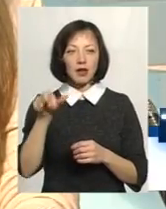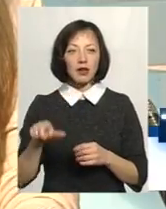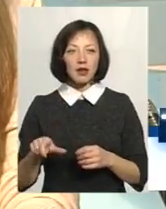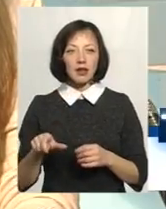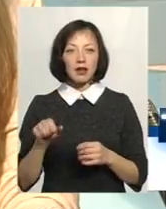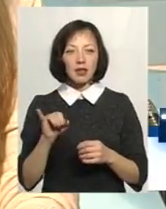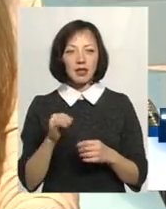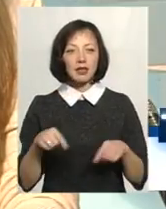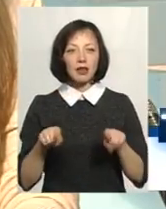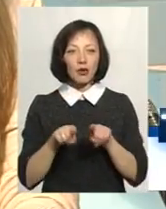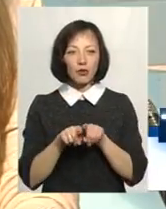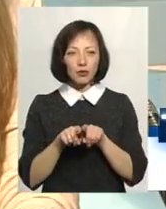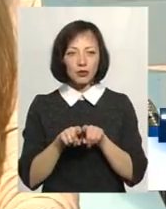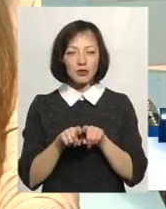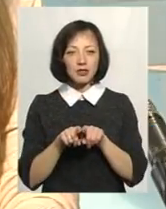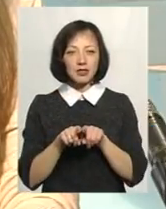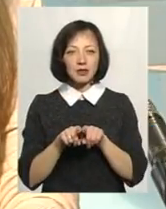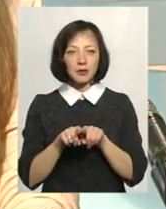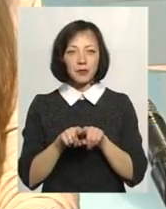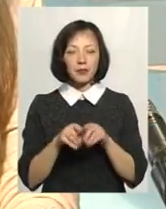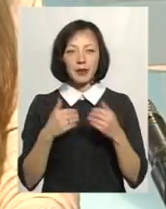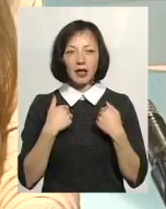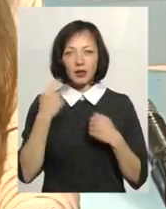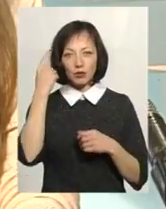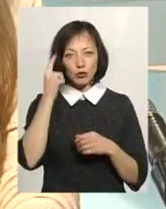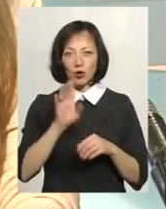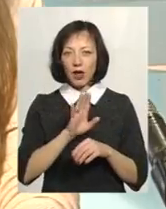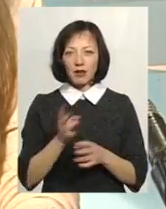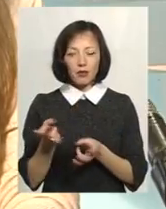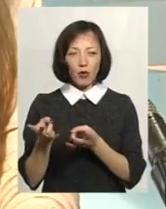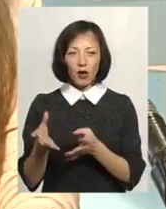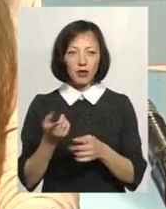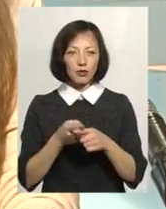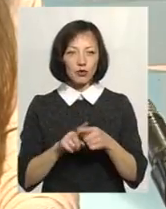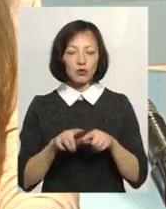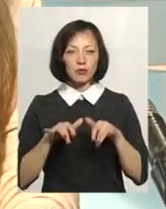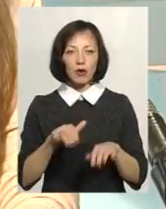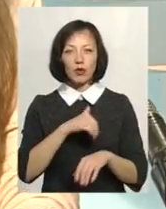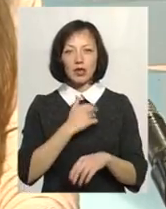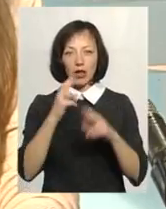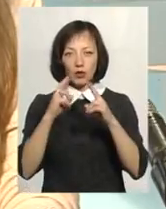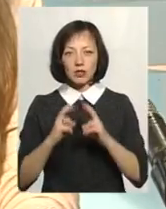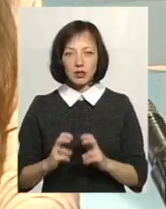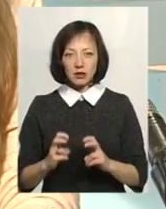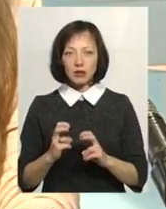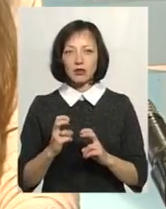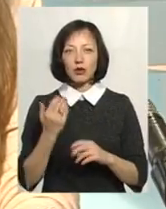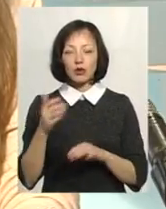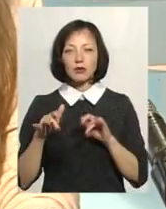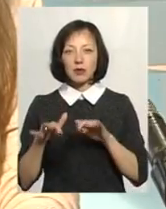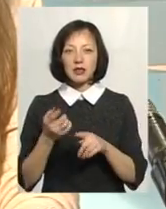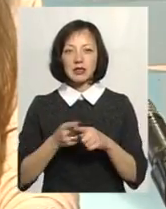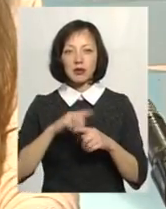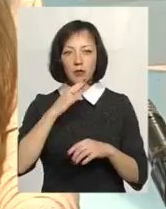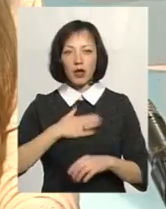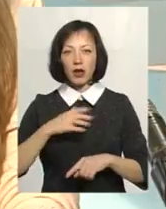також, я думаю, що я не покину цю справу. Я б дуже хотіла дослідити його справу, тому що це